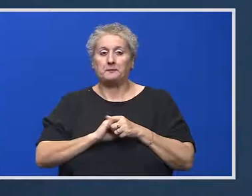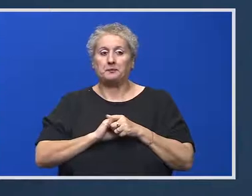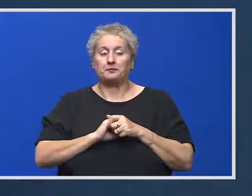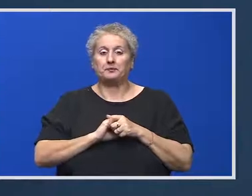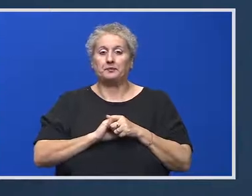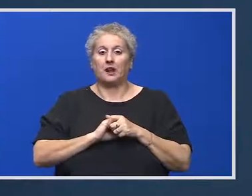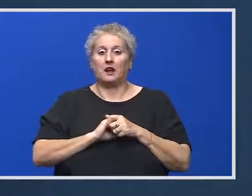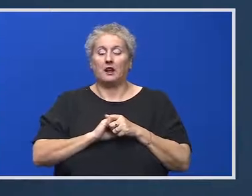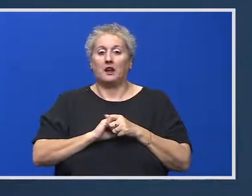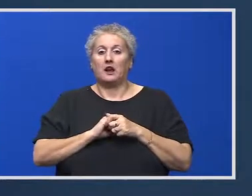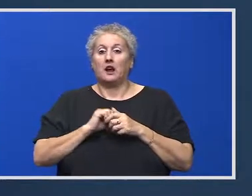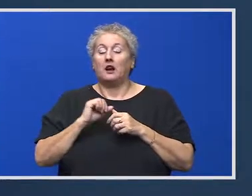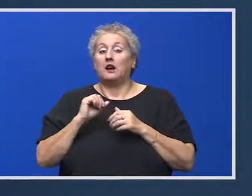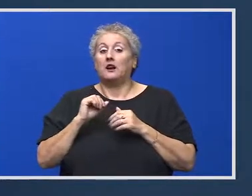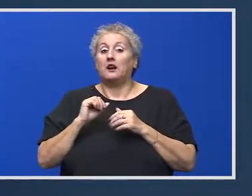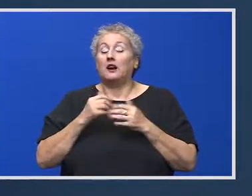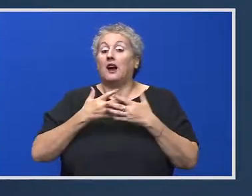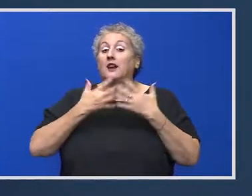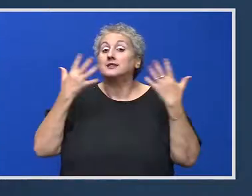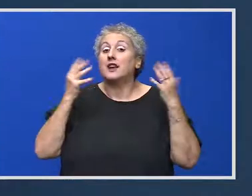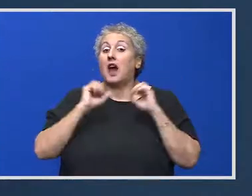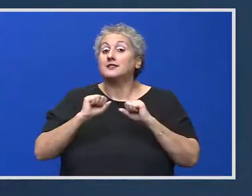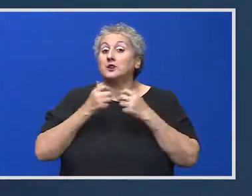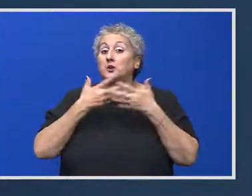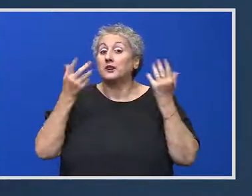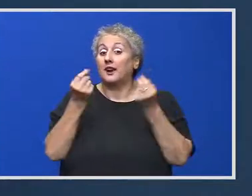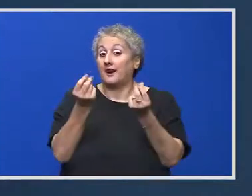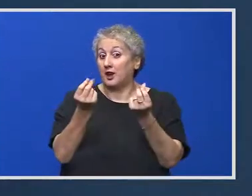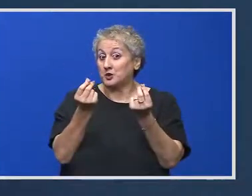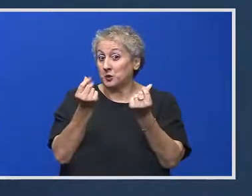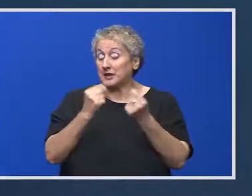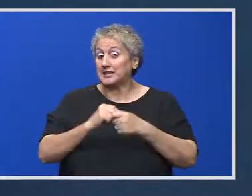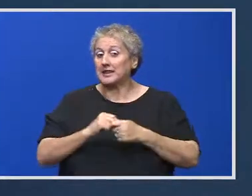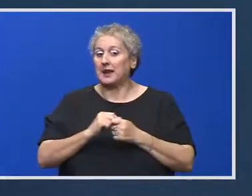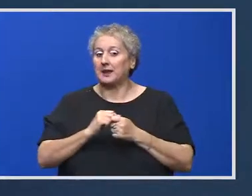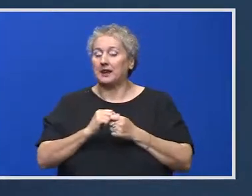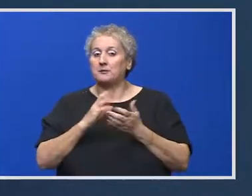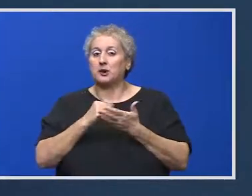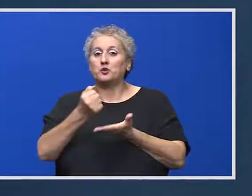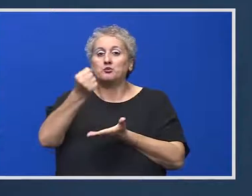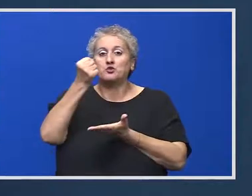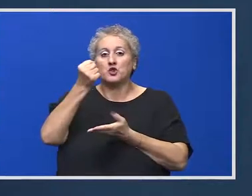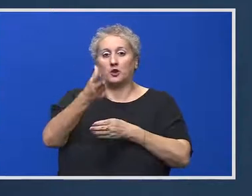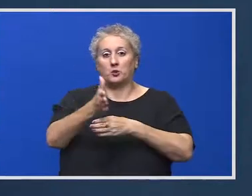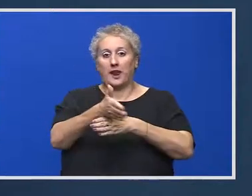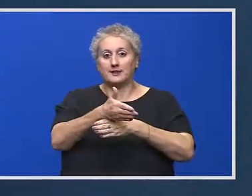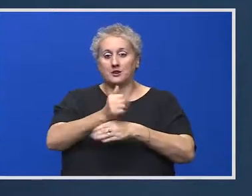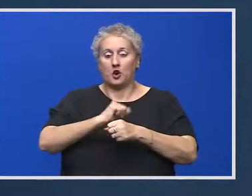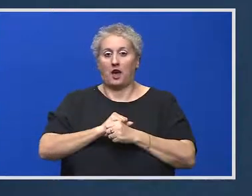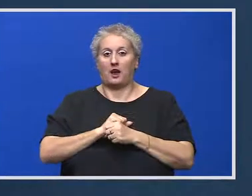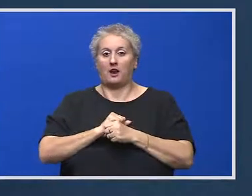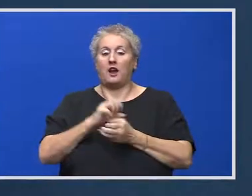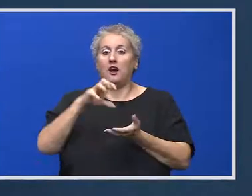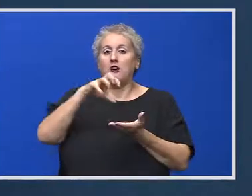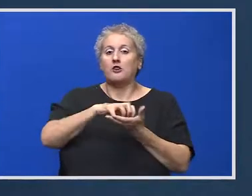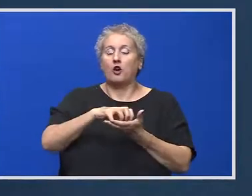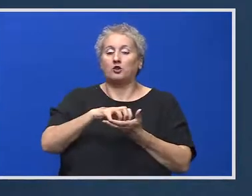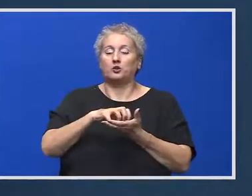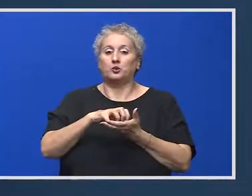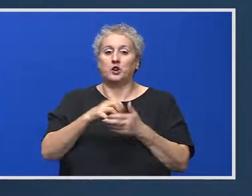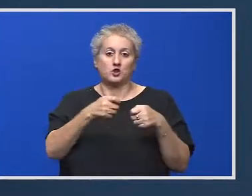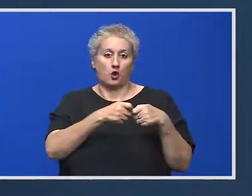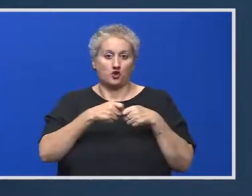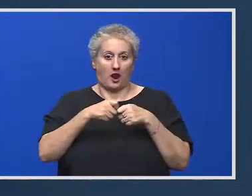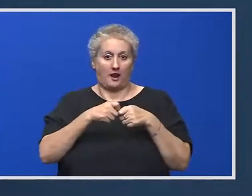Asigură coerența resurselor între, foarte important, între bugetul național, Fondul Social European, deci